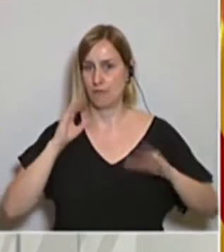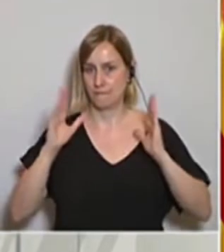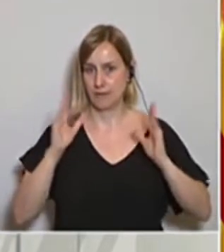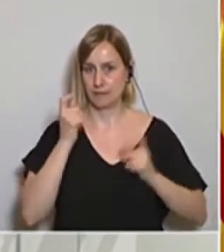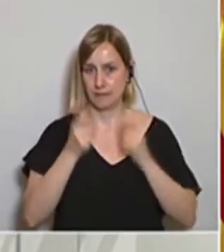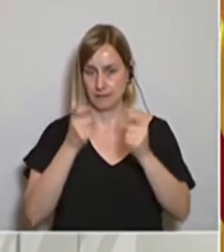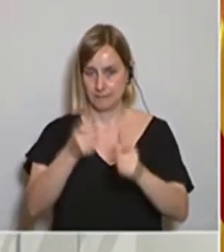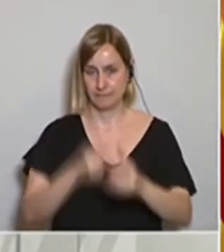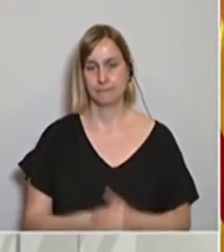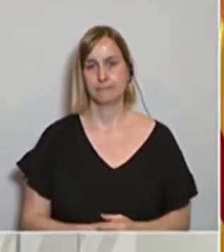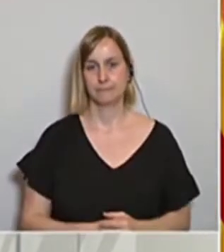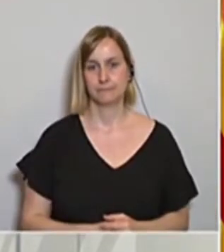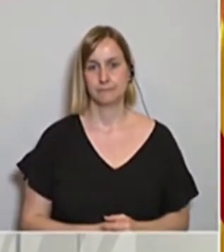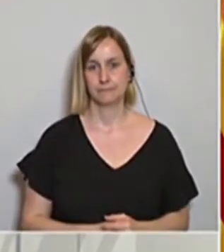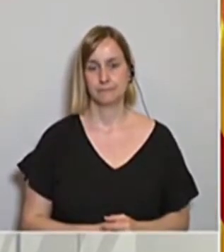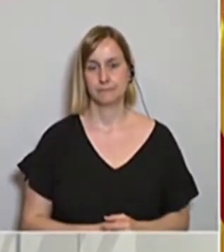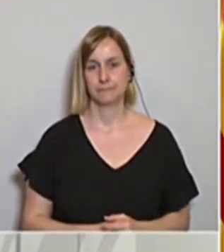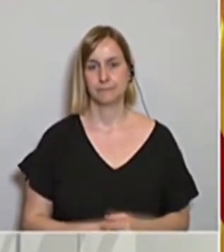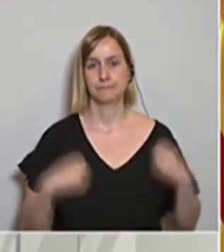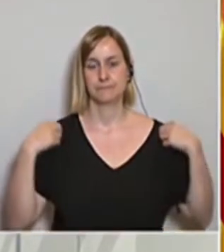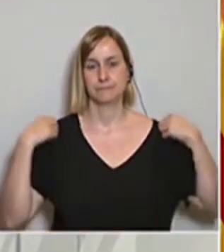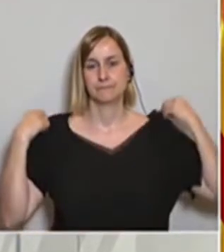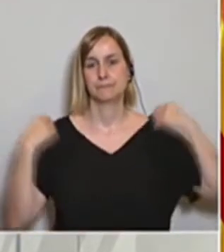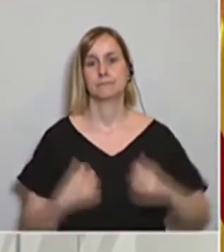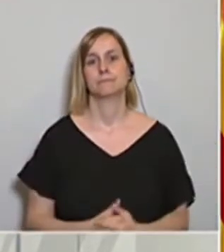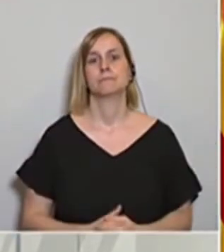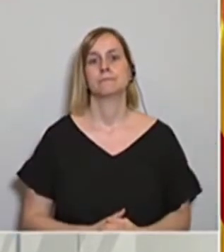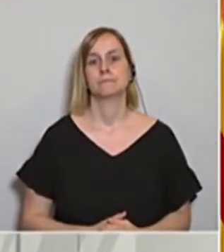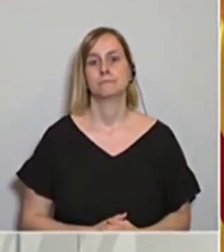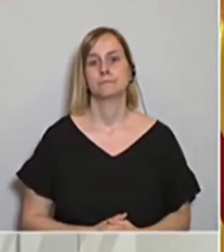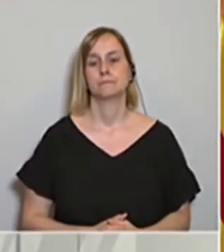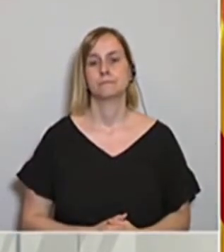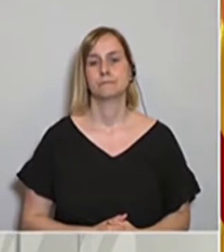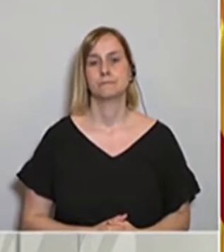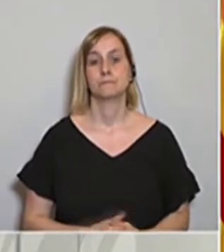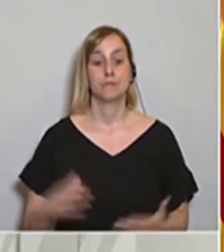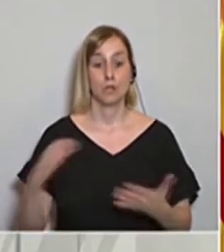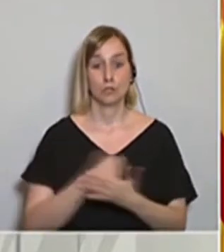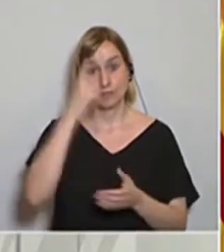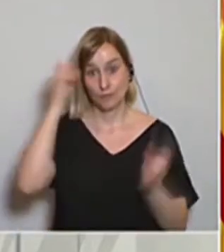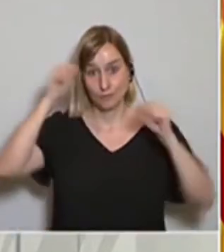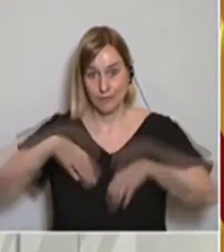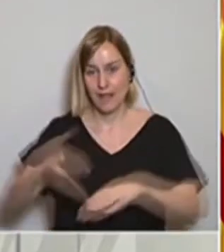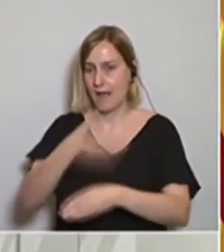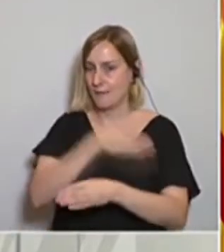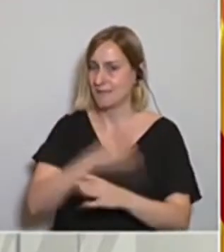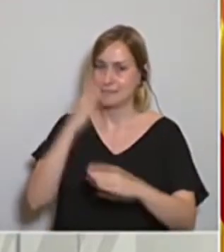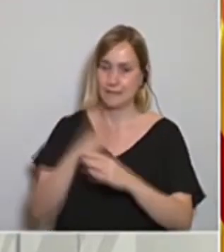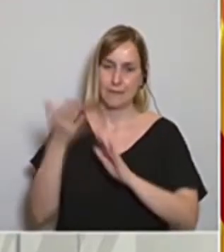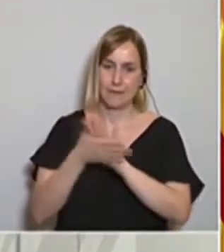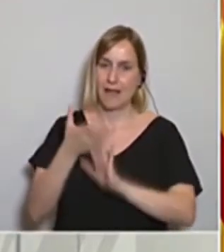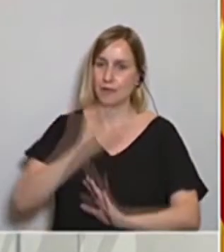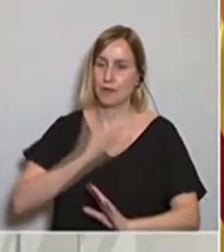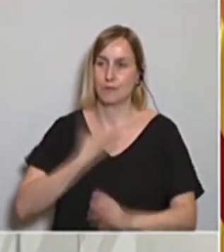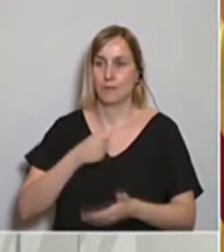de desconfinament. Tot això, sempre, sempre, sempre treballat amb els ajuntaments, amb l'Ajuntament de Barcelona,